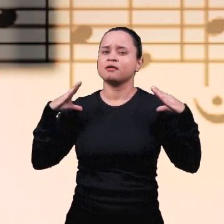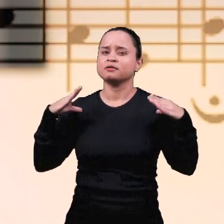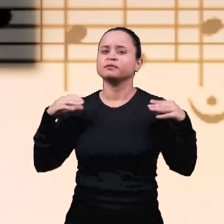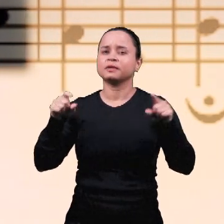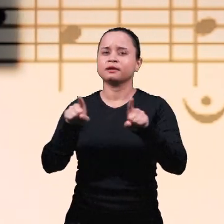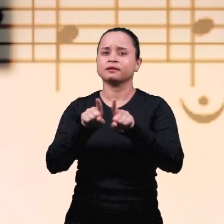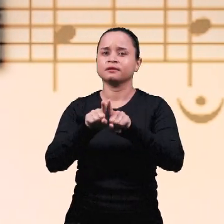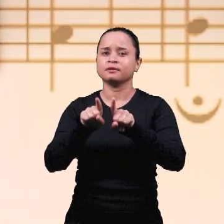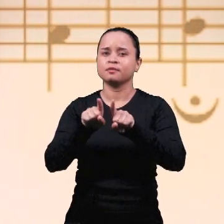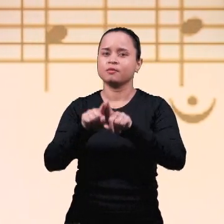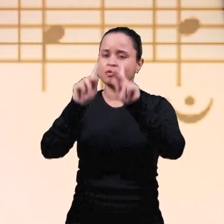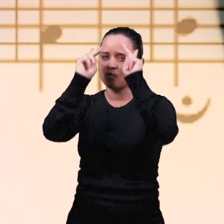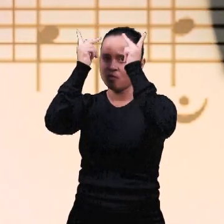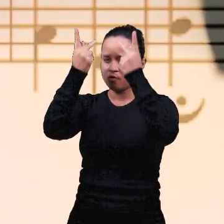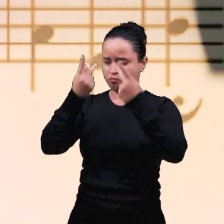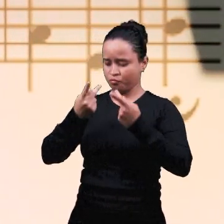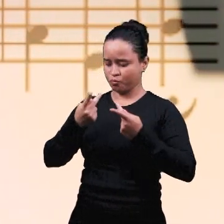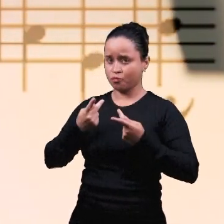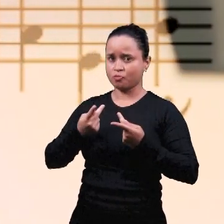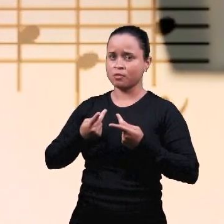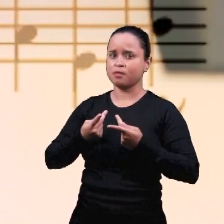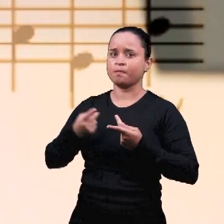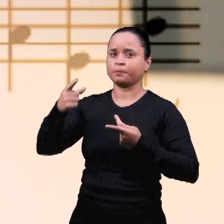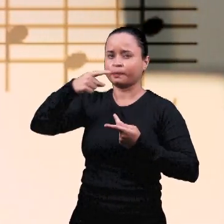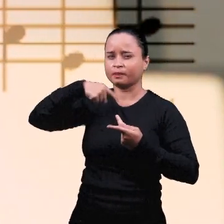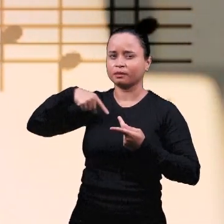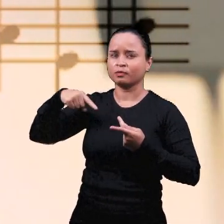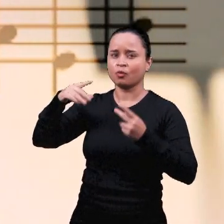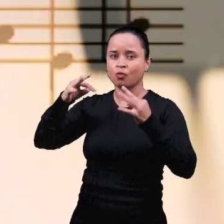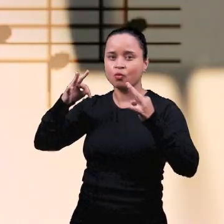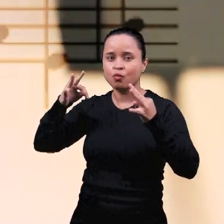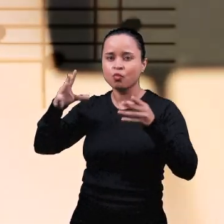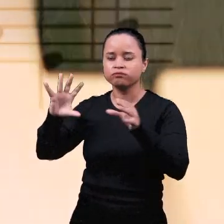Вы, люди и ангелы, воздайте славу.